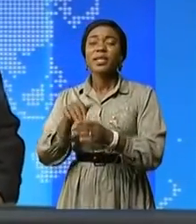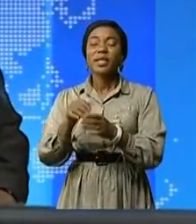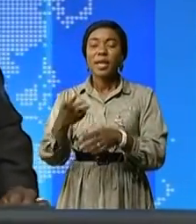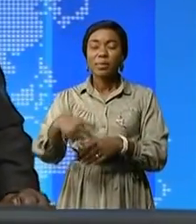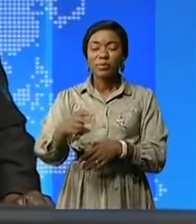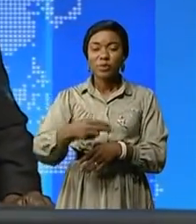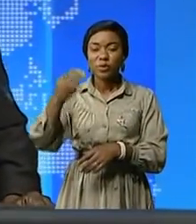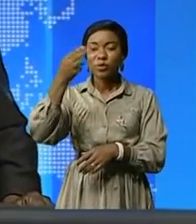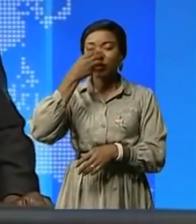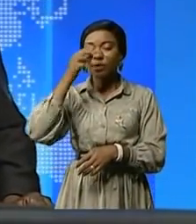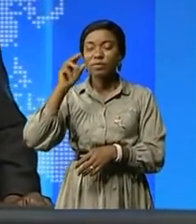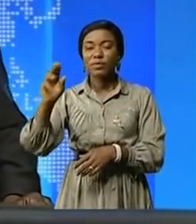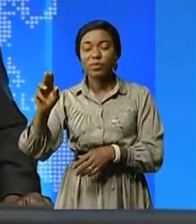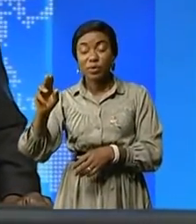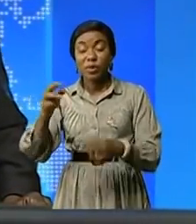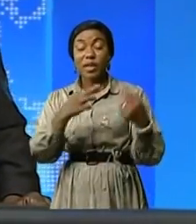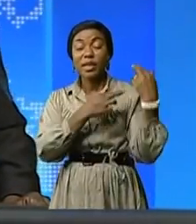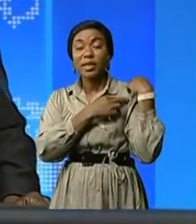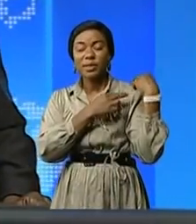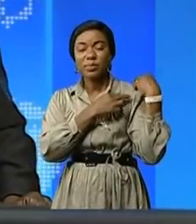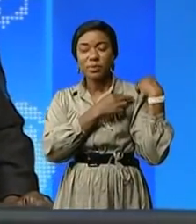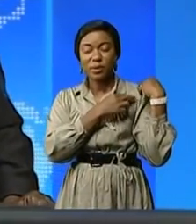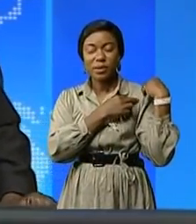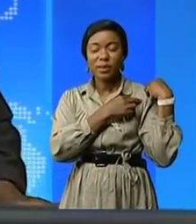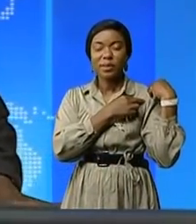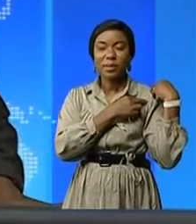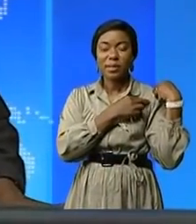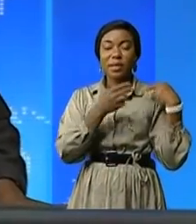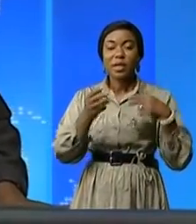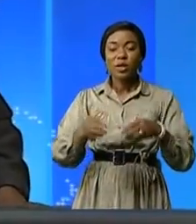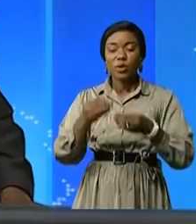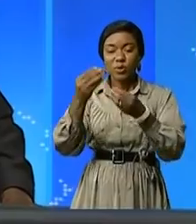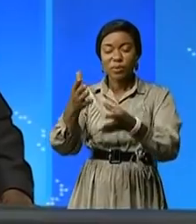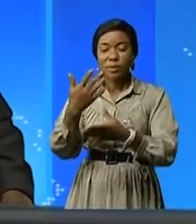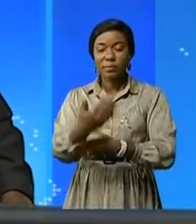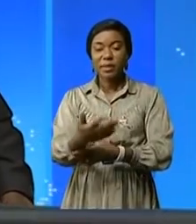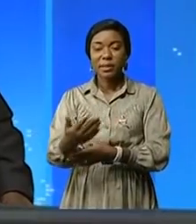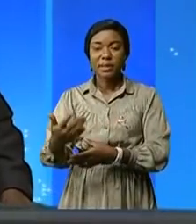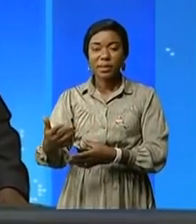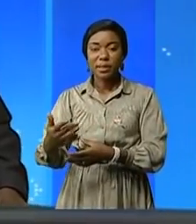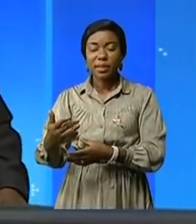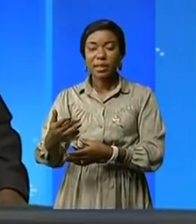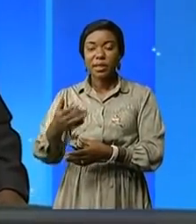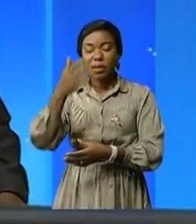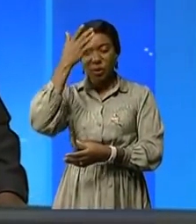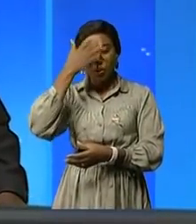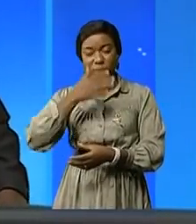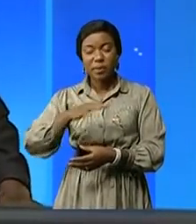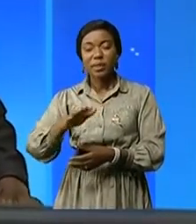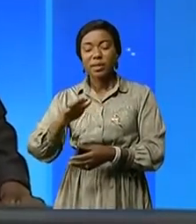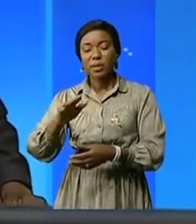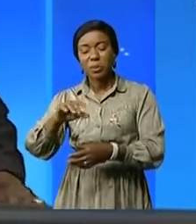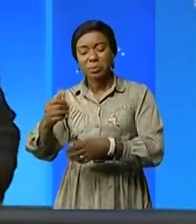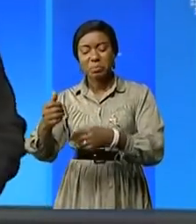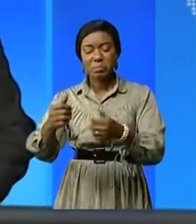Nord-Kivu les autorités provinciales ont procédé à la remise des équipements médicaux dans différents hôpitaux Reportage